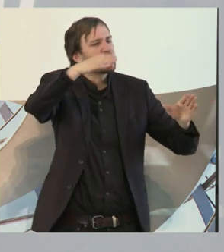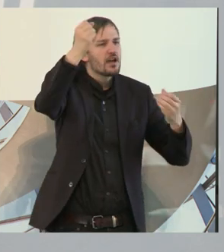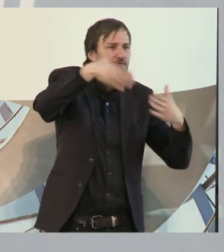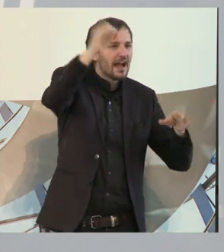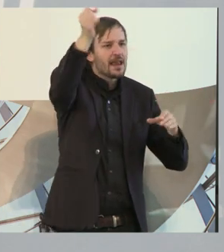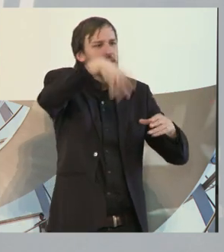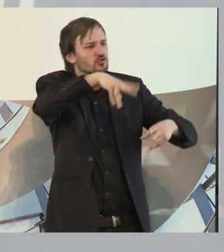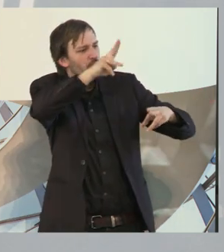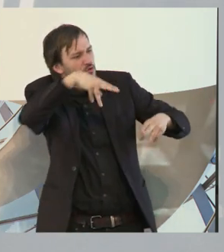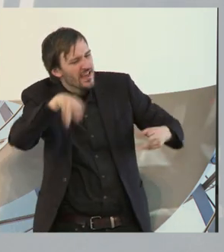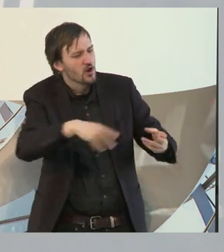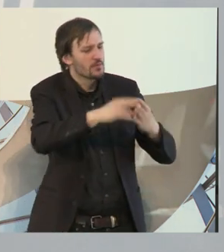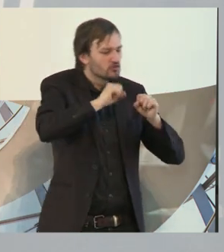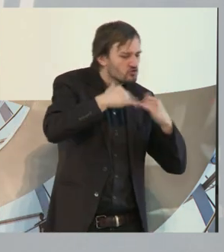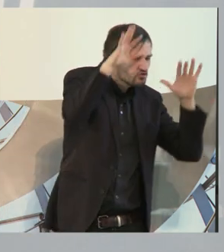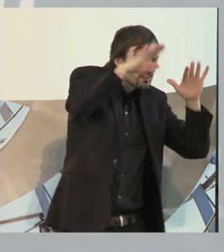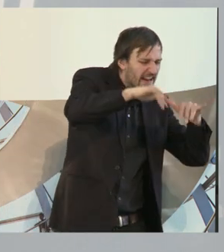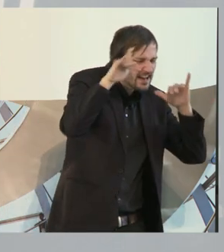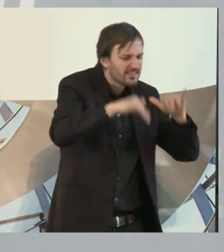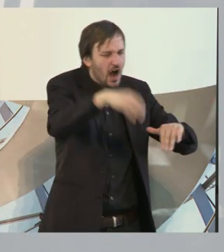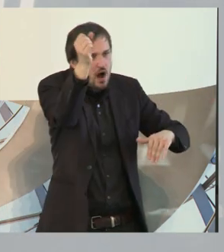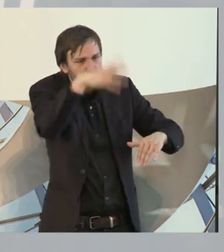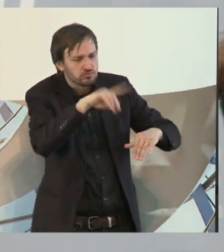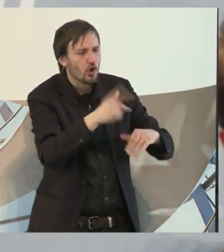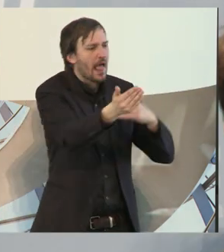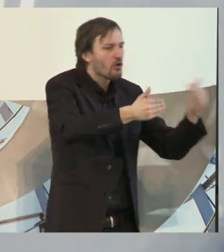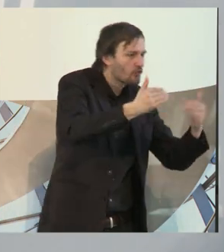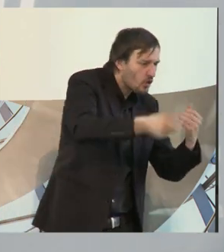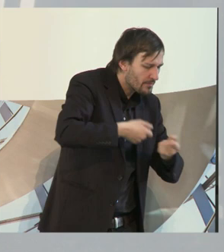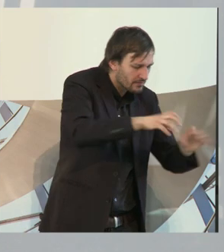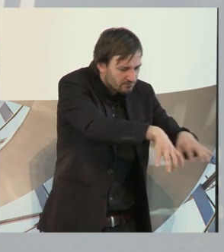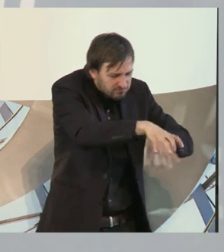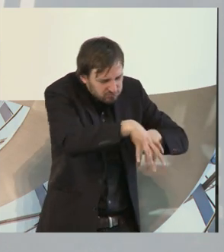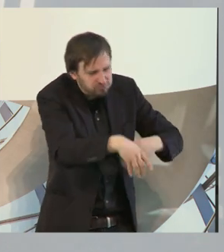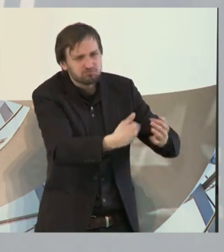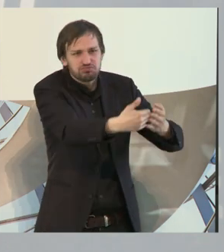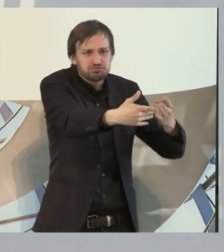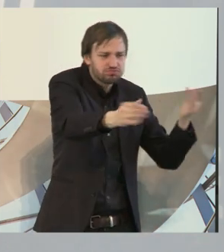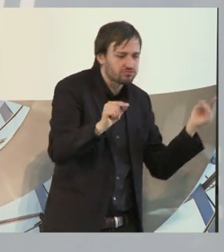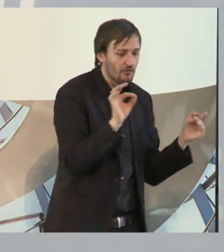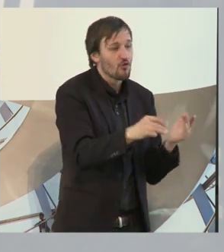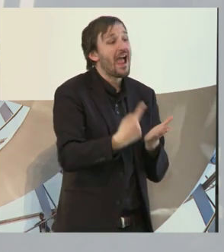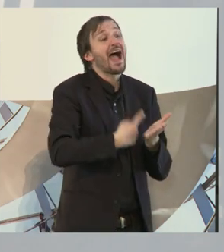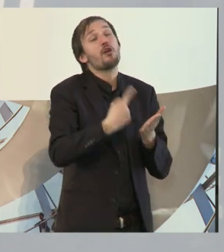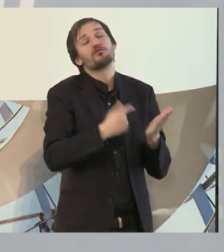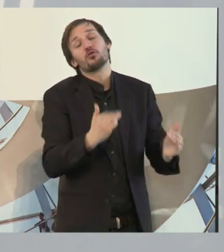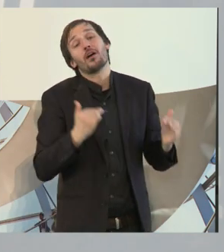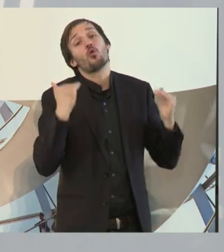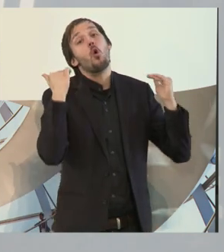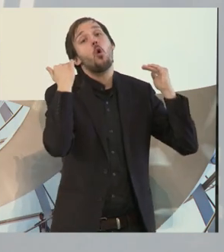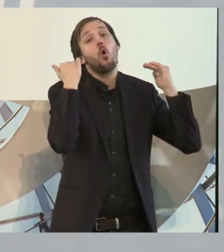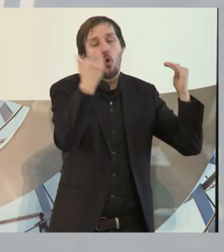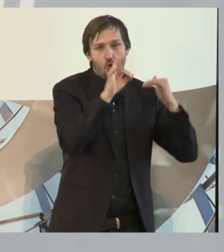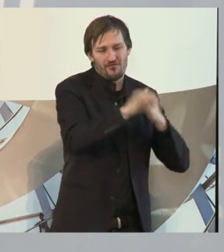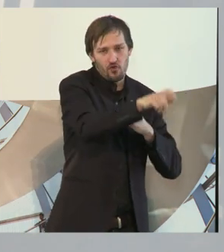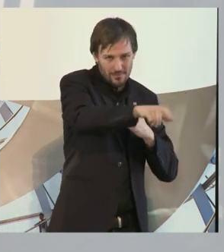sollten draußen arbeiten, Aufräumarbeiten vornehmen und das war eine Riesenherausforderung für diese